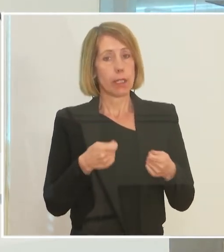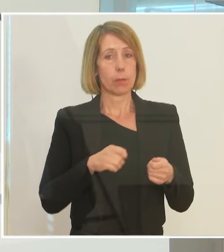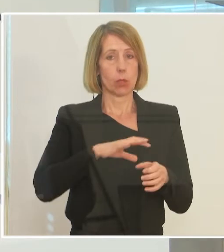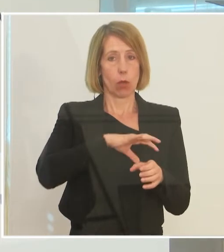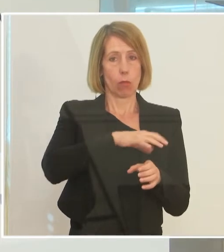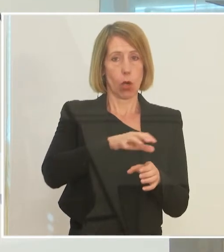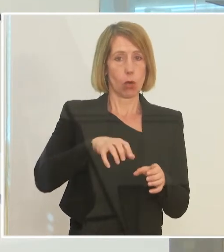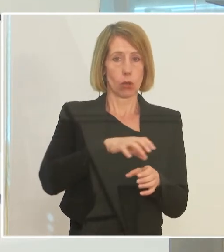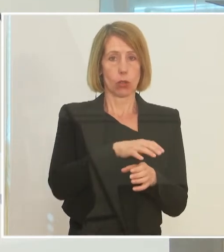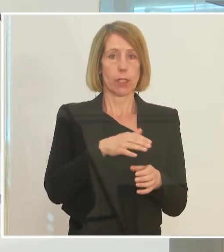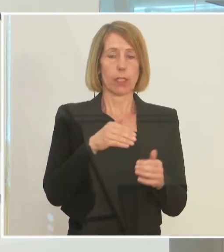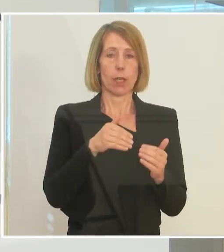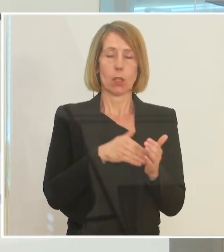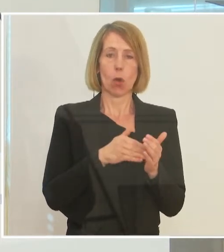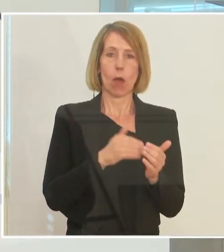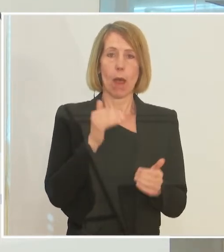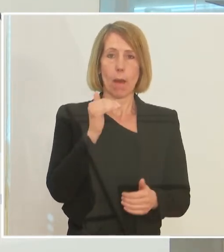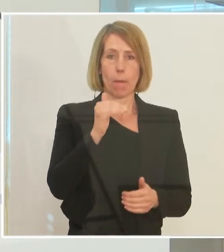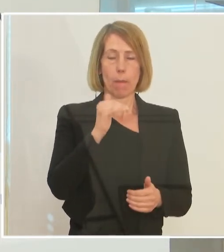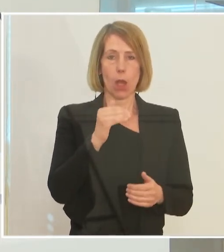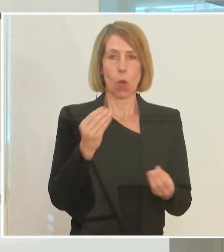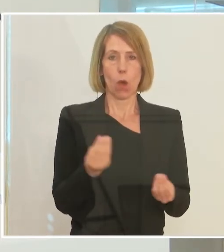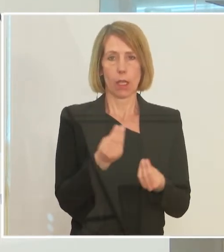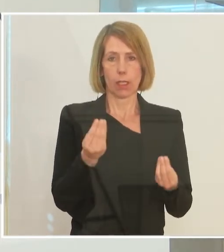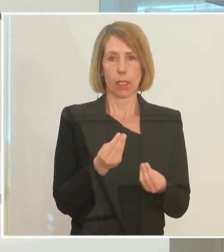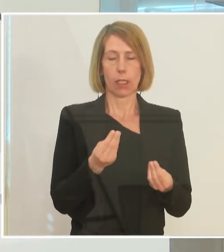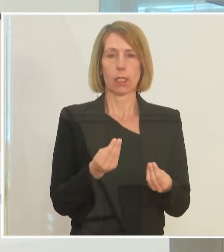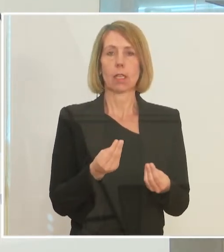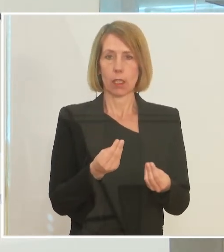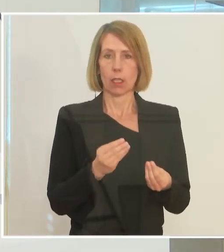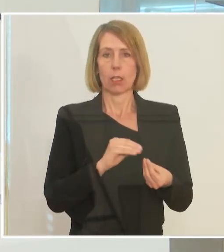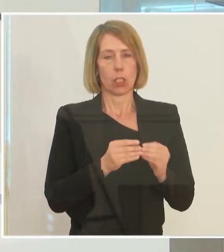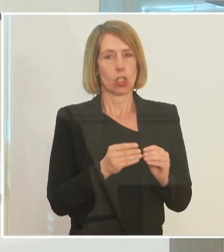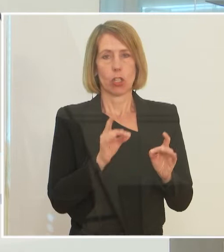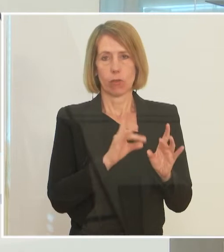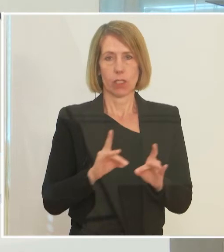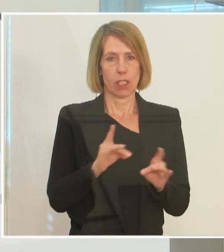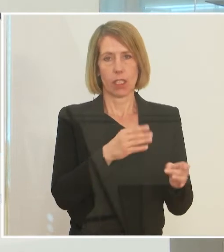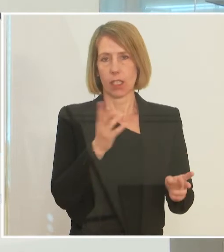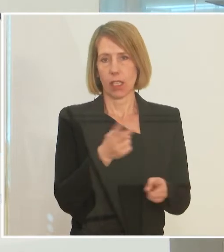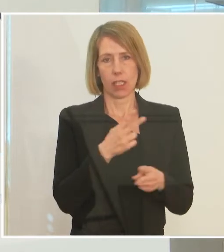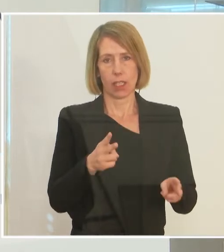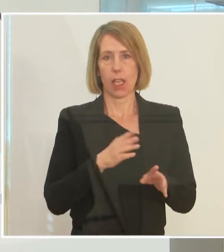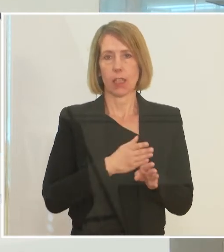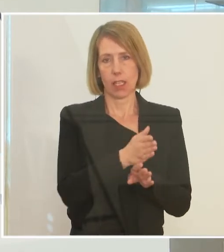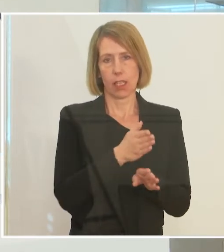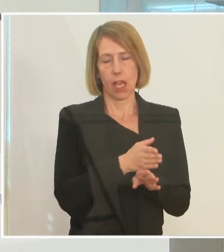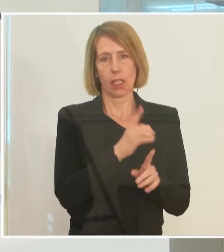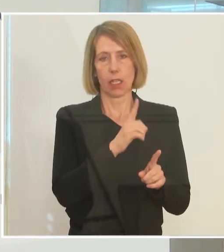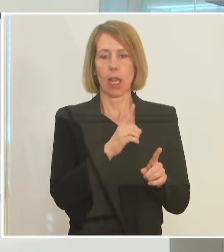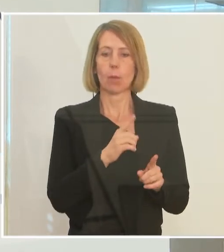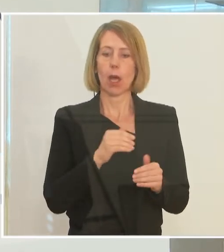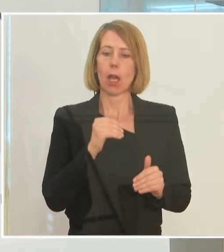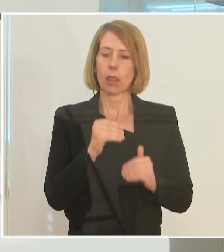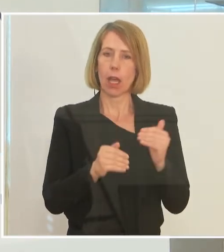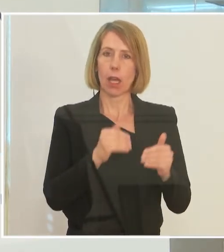gibt, die sozusagen behördlich ihrer Geschäftstätigkeit nicht nachgehen können. Aber sozusagen mit den Öffnungsschritten